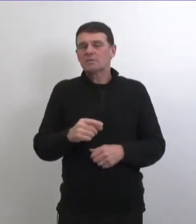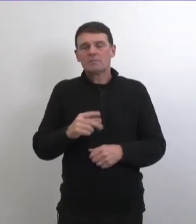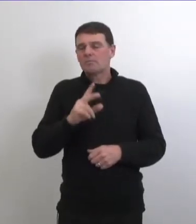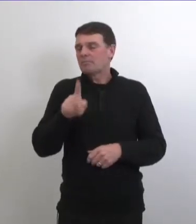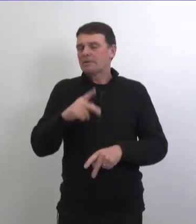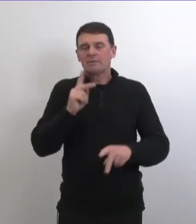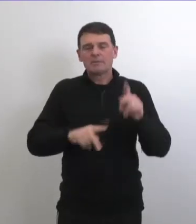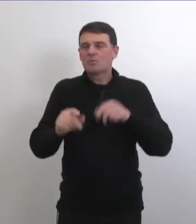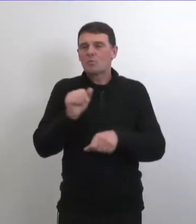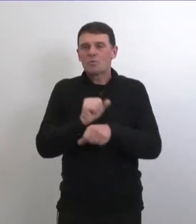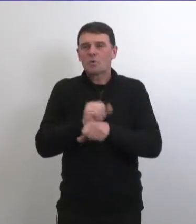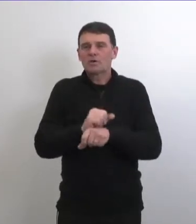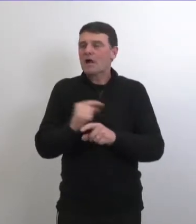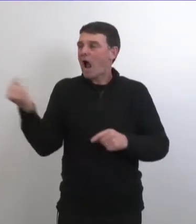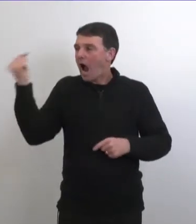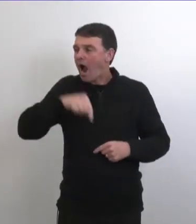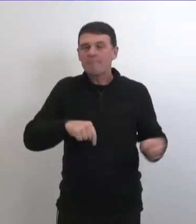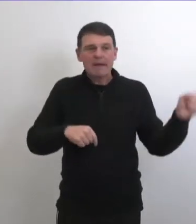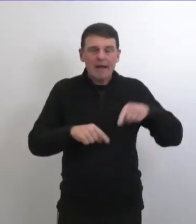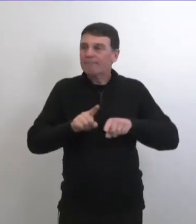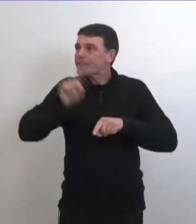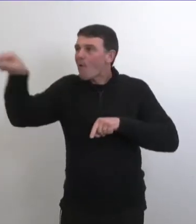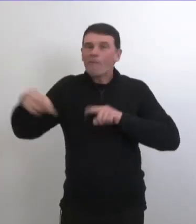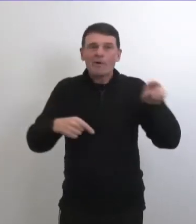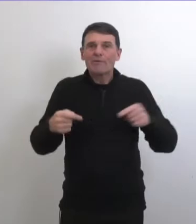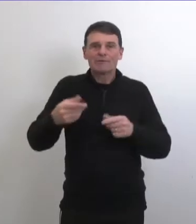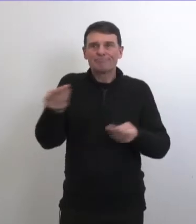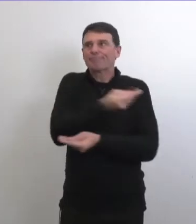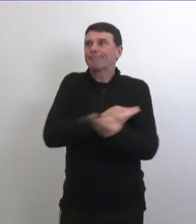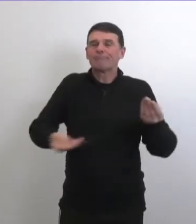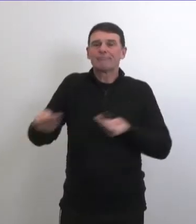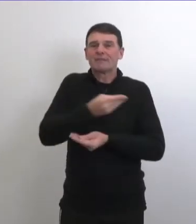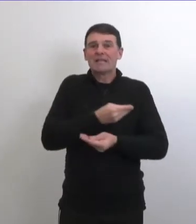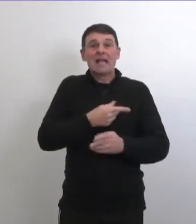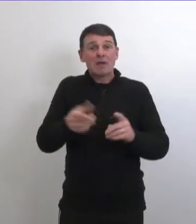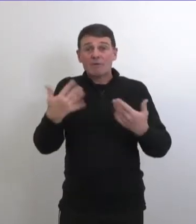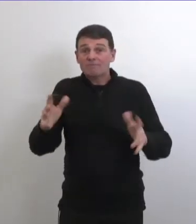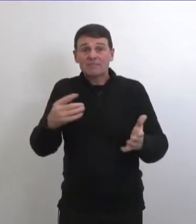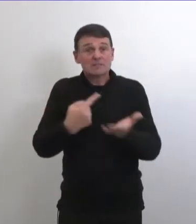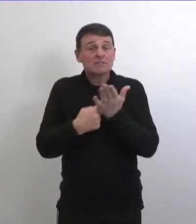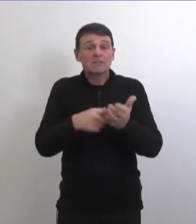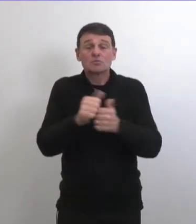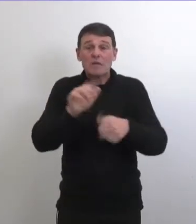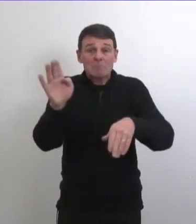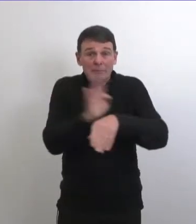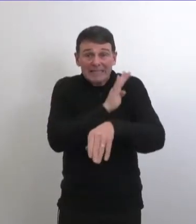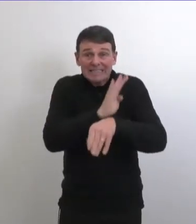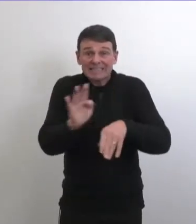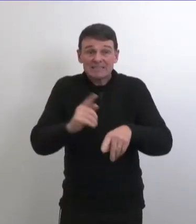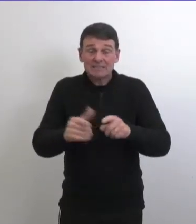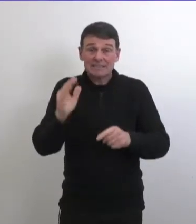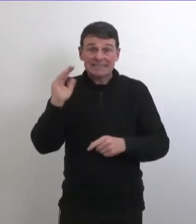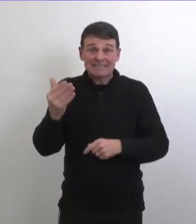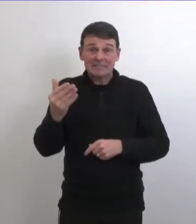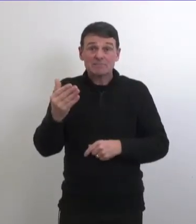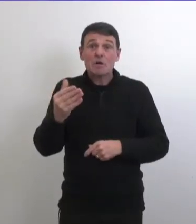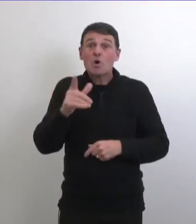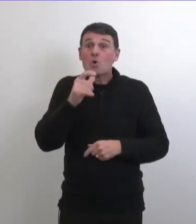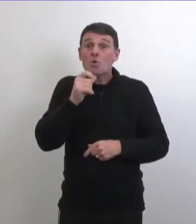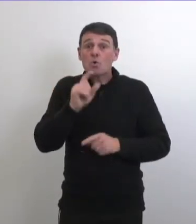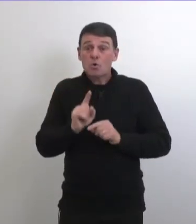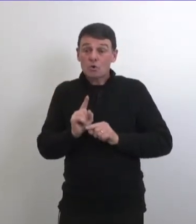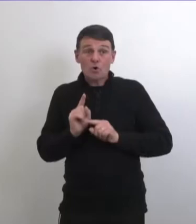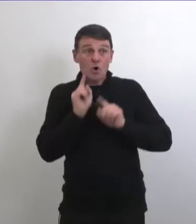amènent l'infection au manitoba il ya des gens qui doivent se déplacer pour le travail et autres dans les provinces on voyait on travaille